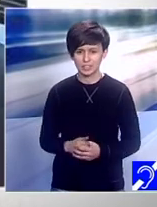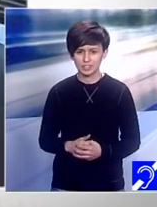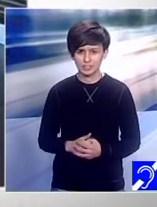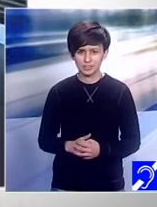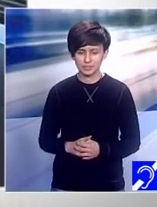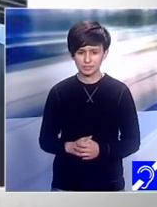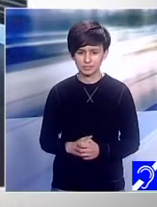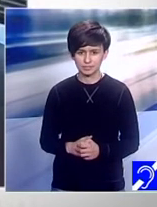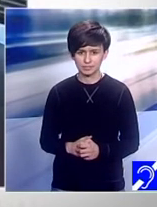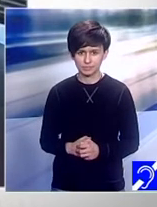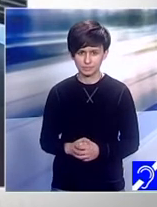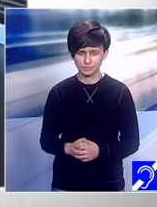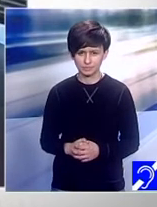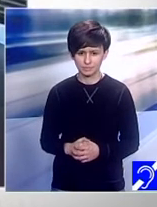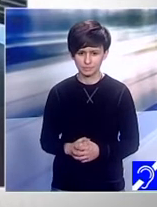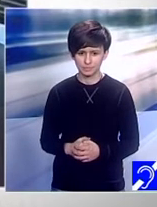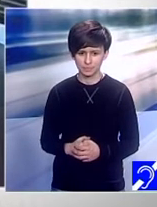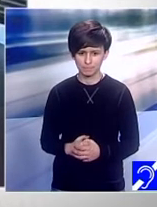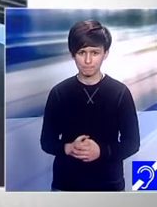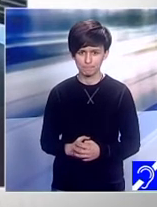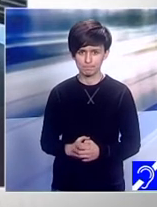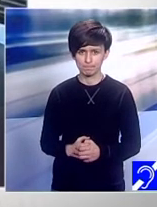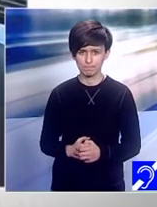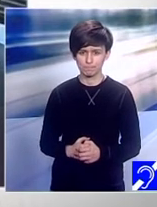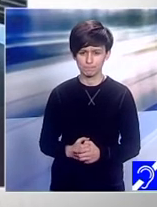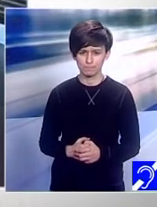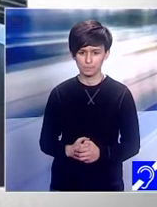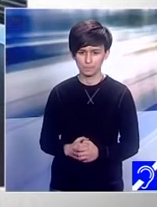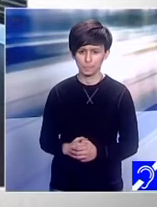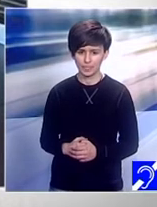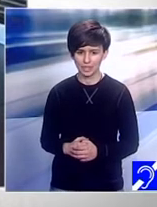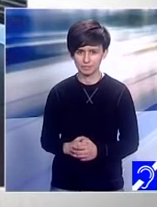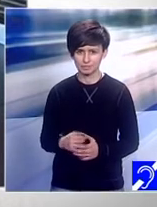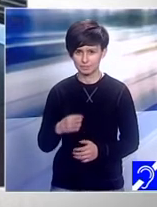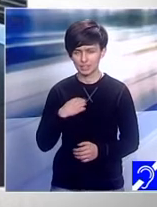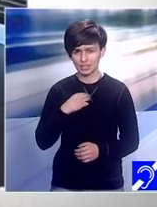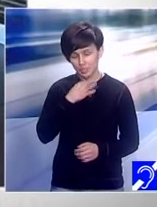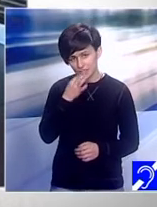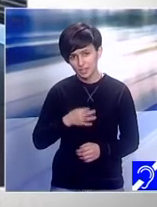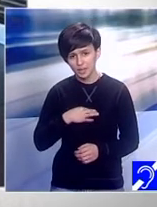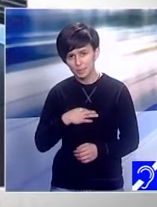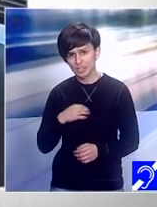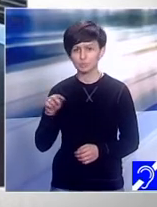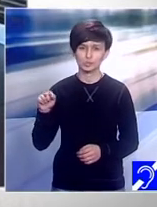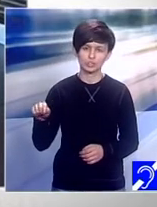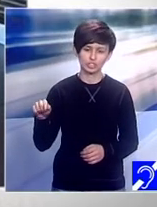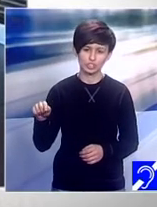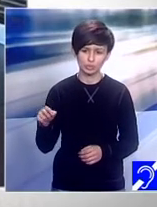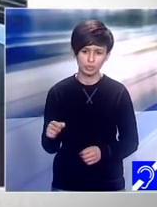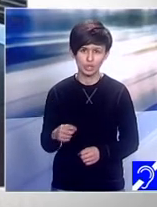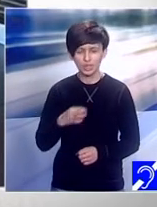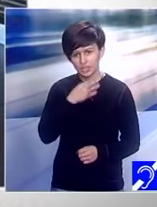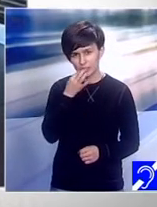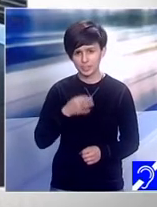ți-a plăcut știu mi-a spus și mama mi-a spus și doamna Silvia și ne-ai spus și tu și la locul de muncă la